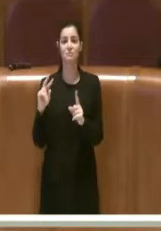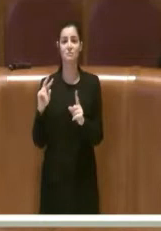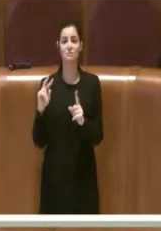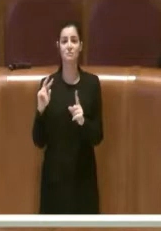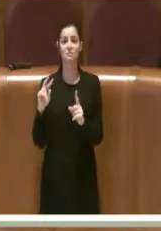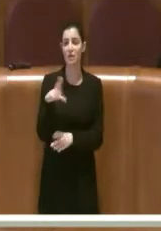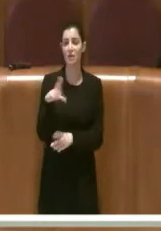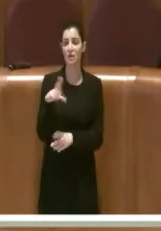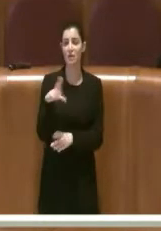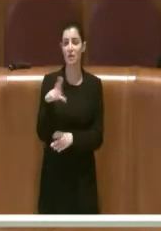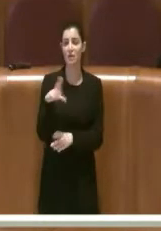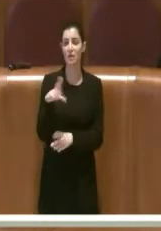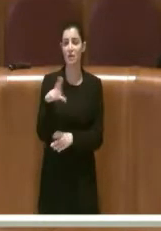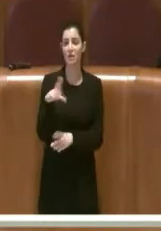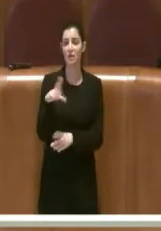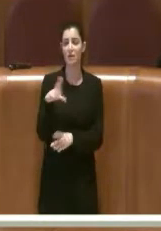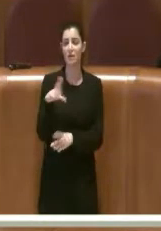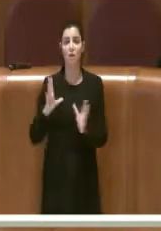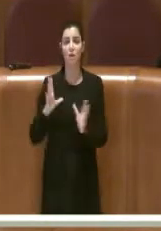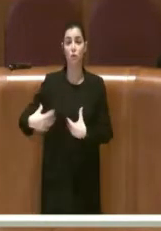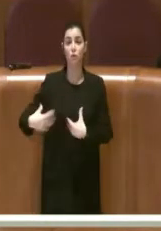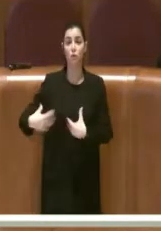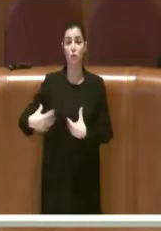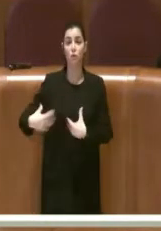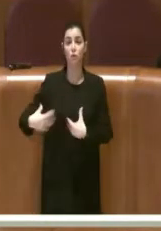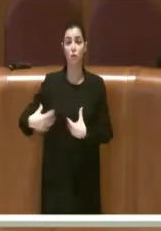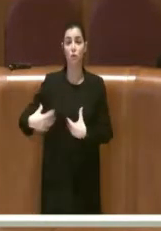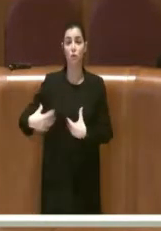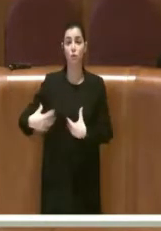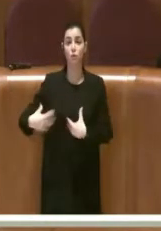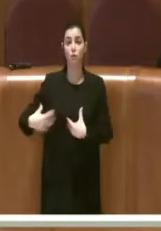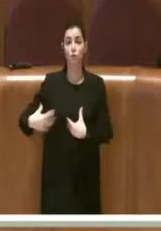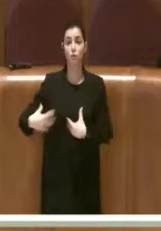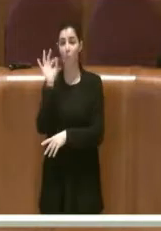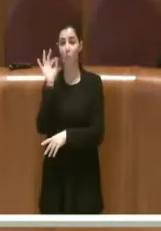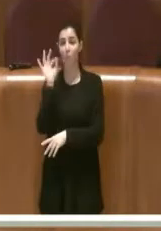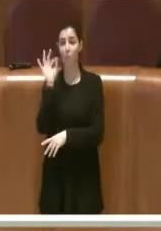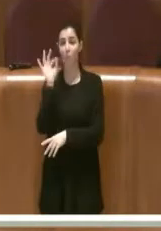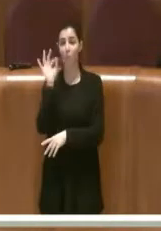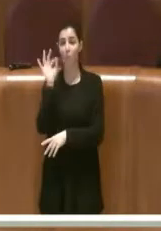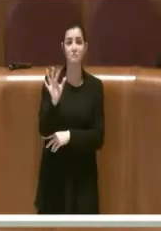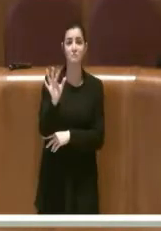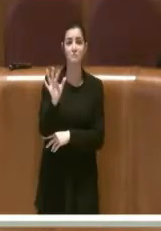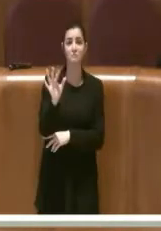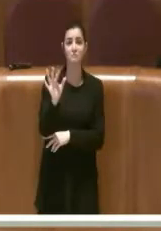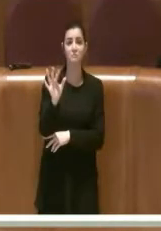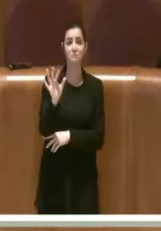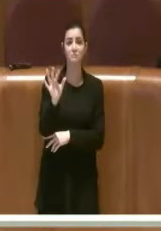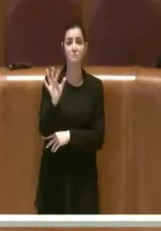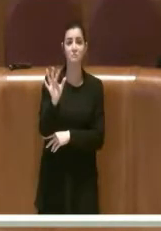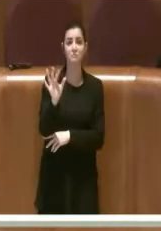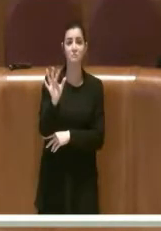dalla giunta Gualtieri, sbocchi che evidentemente ne verremo a conoscenza